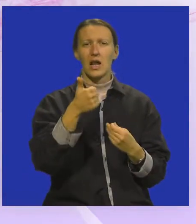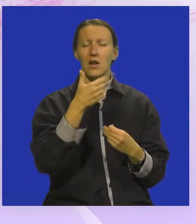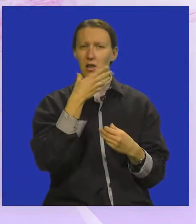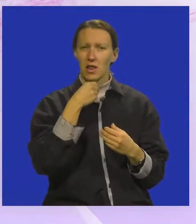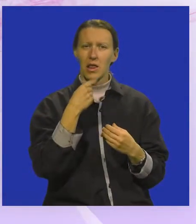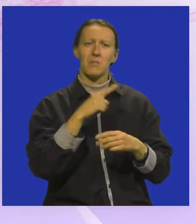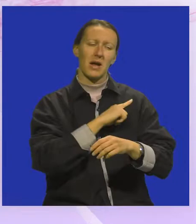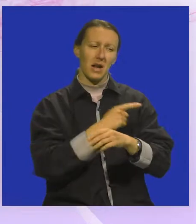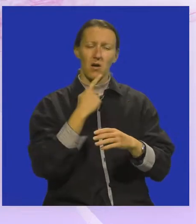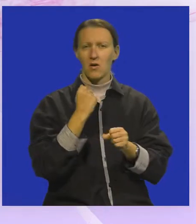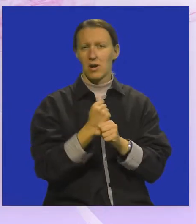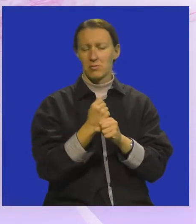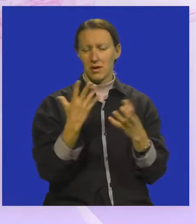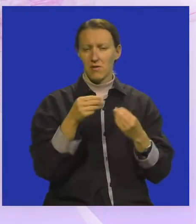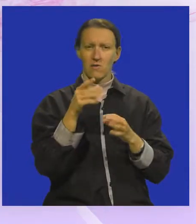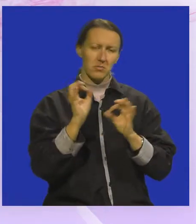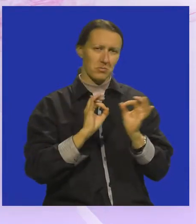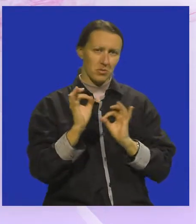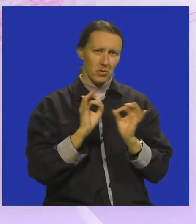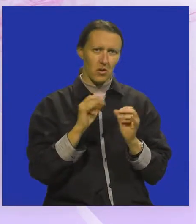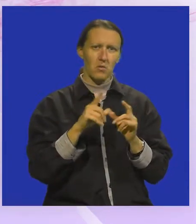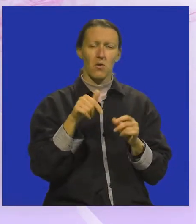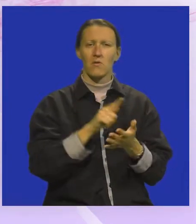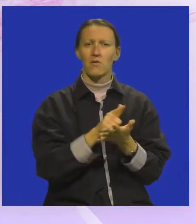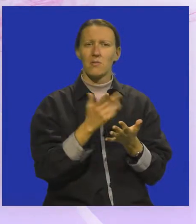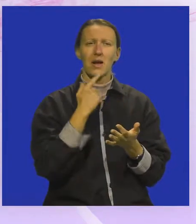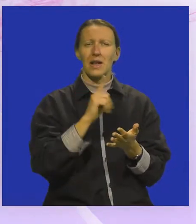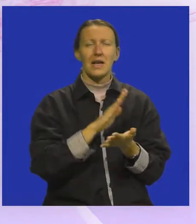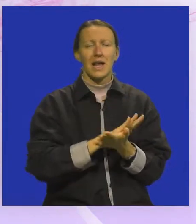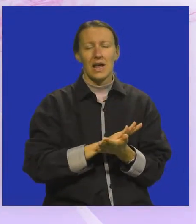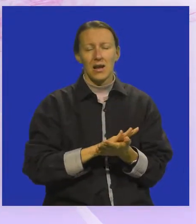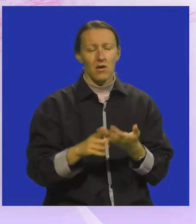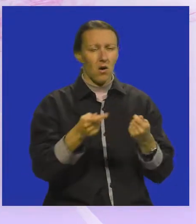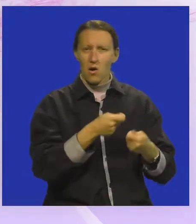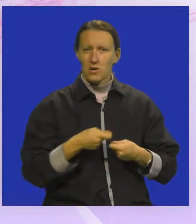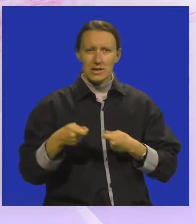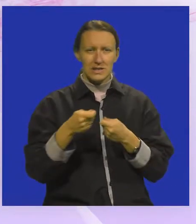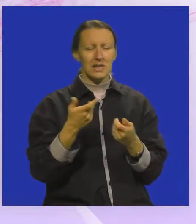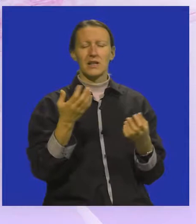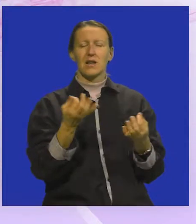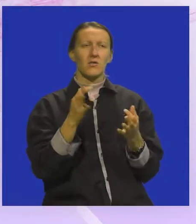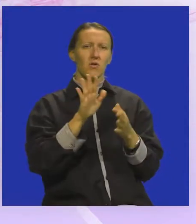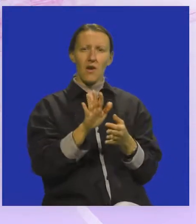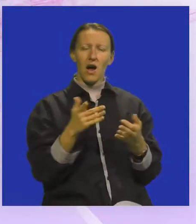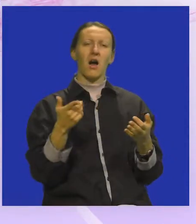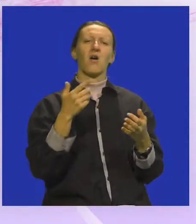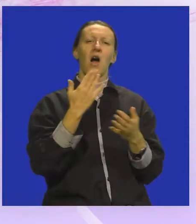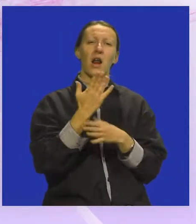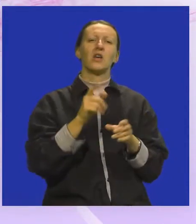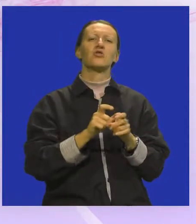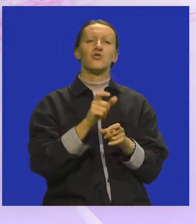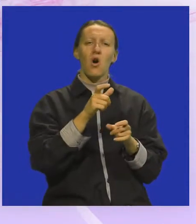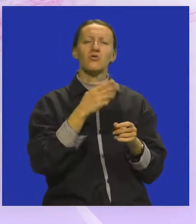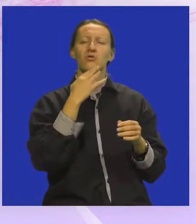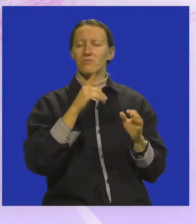prekrasnoj sinergiji koja se stvorila ovim projektom u ovo doba kad nije jednostavno organizirati manifestacije, ali evo stožer nam je